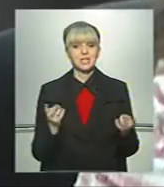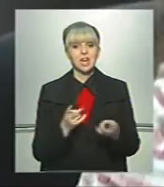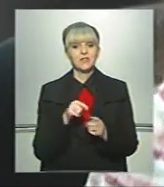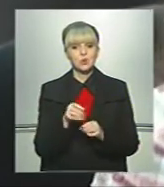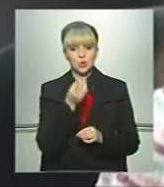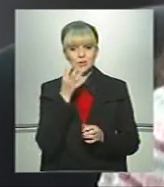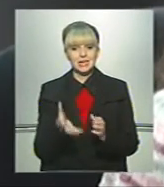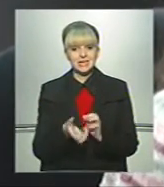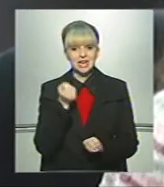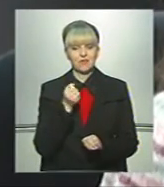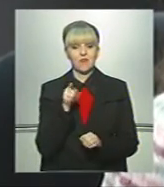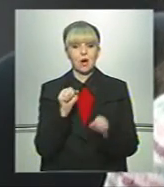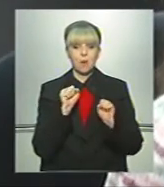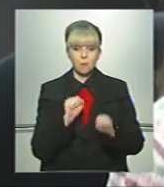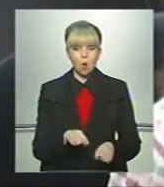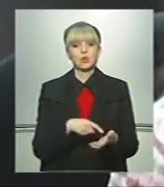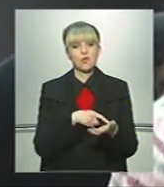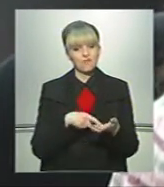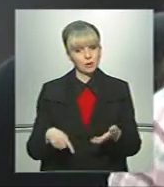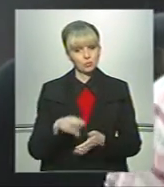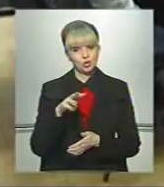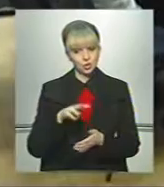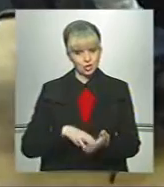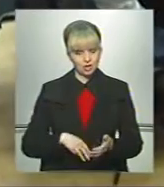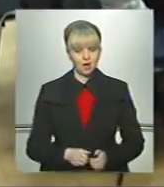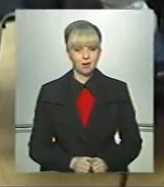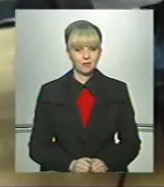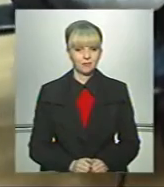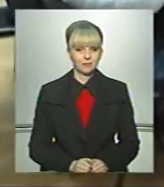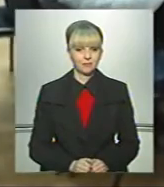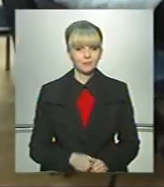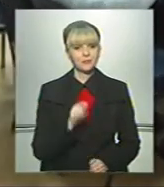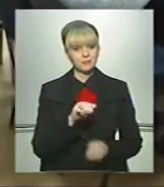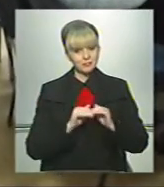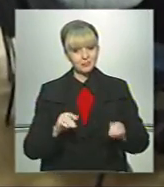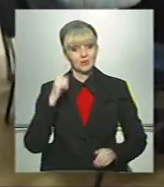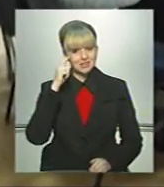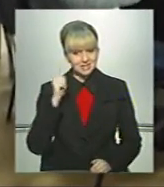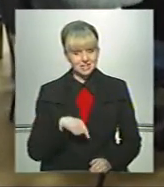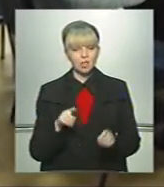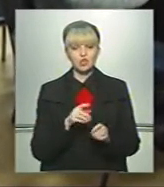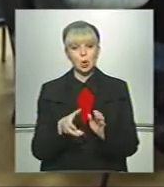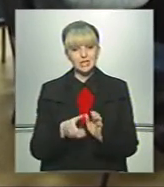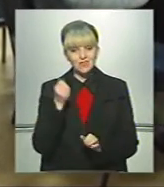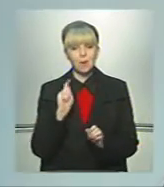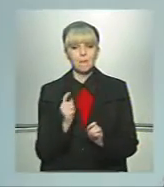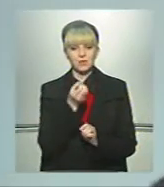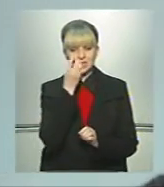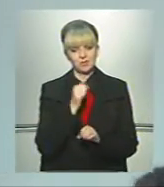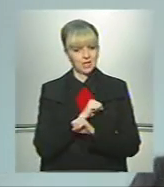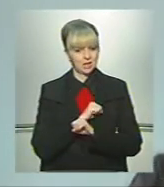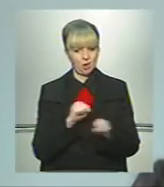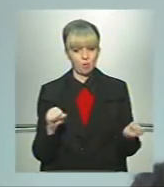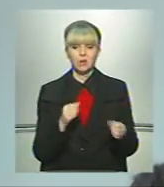цю квітку, вам можуть випишити страх. Ці діти вже знають, що зривати первоцвіти не